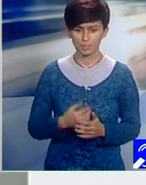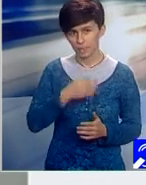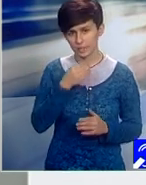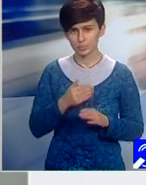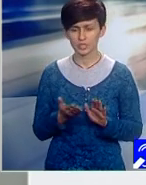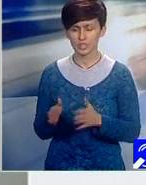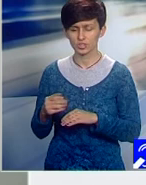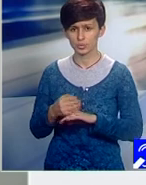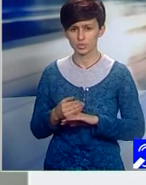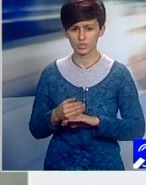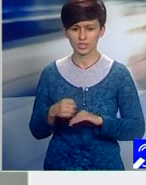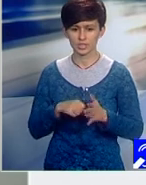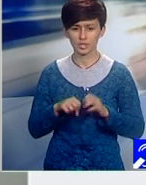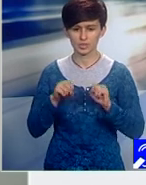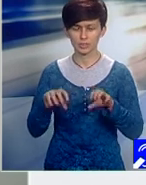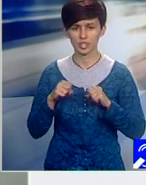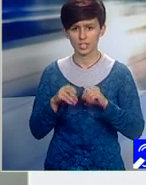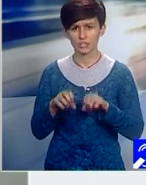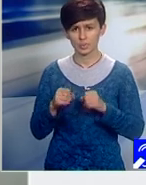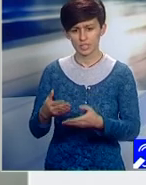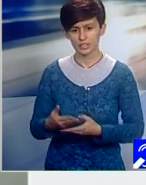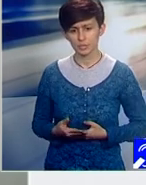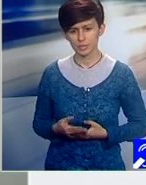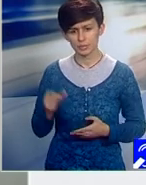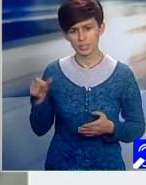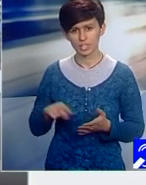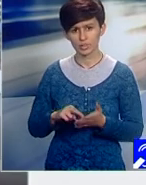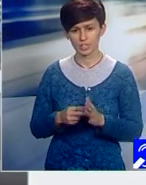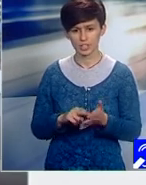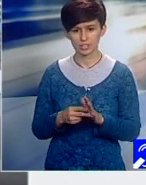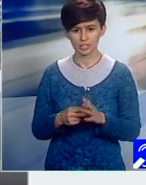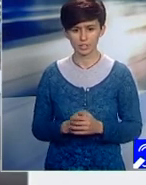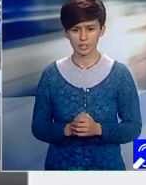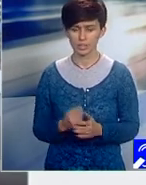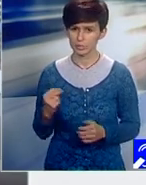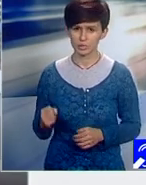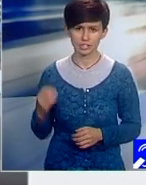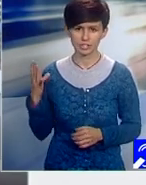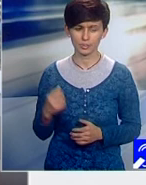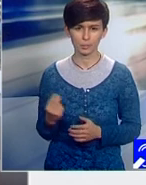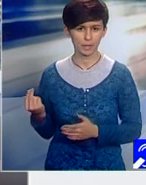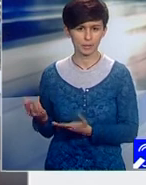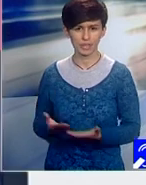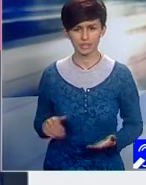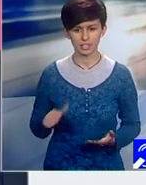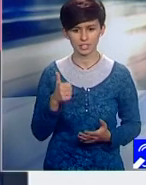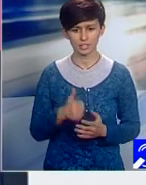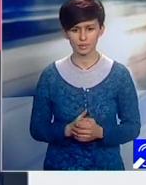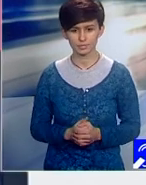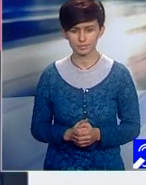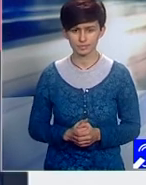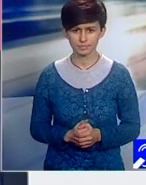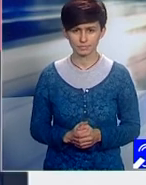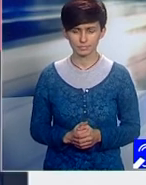emisiunii, informațiile le primim acum, direct de la sursă, Tudor Pasc, organizator. Bună ziua, Tudor, bine ai revenit! Bine v-am găsit!